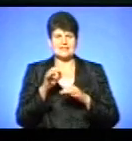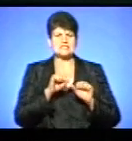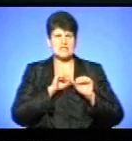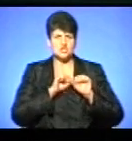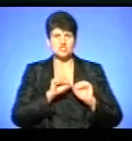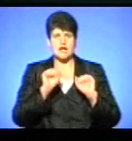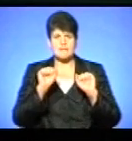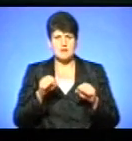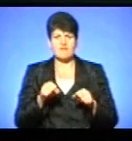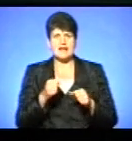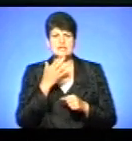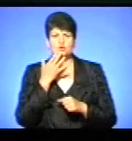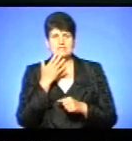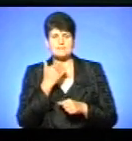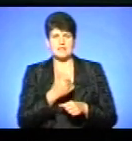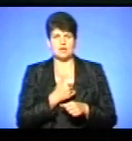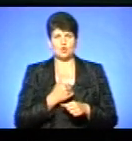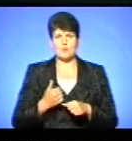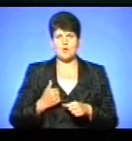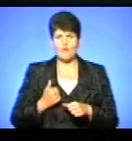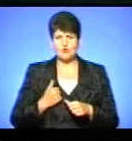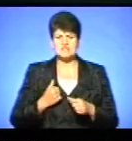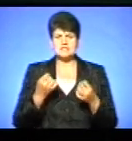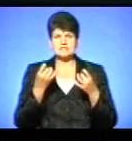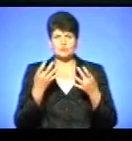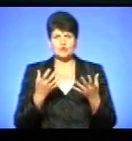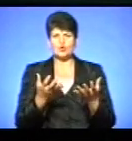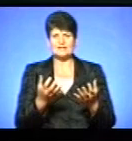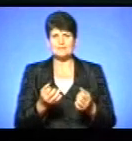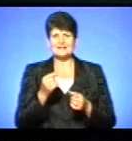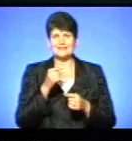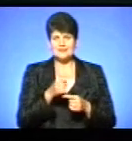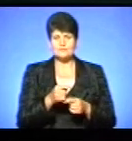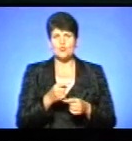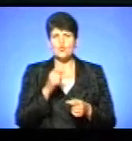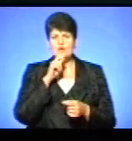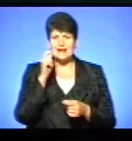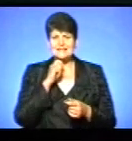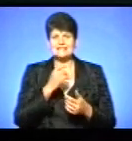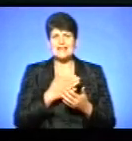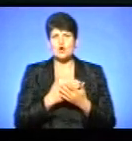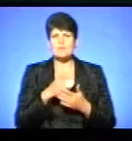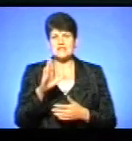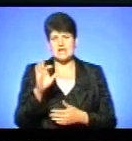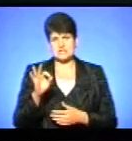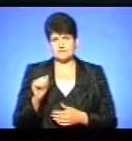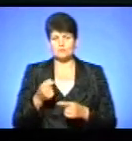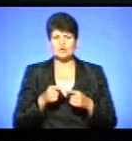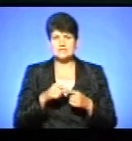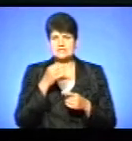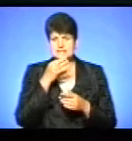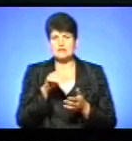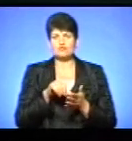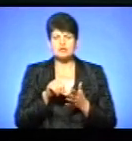іноземних добровольців і спростити для них можливість отримати українське громадянство. Про це нам о 13-ї годині повідомив учасник